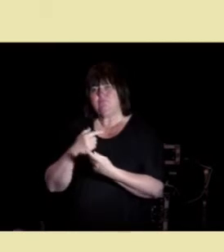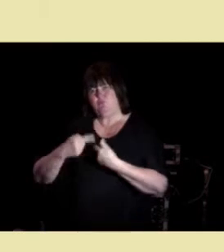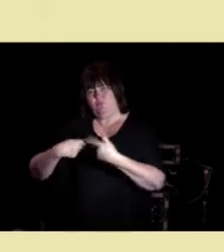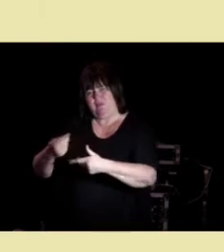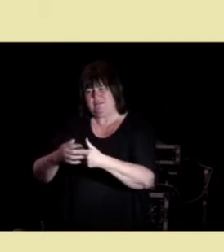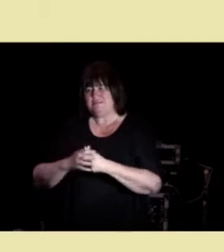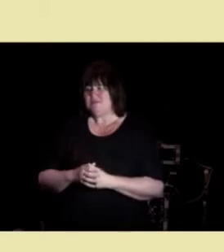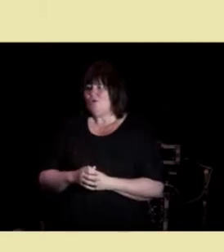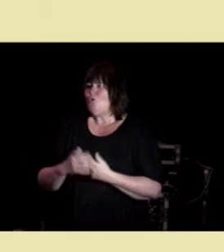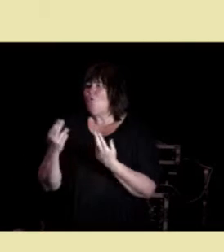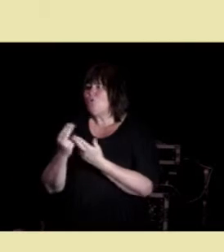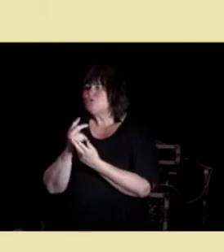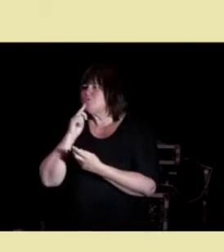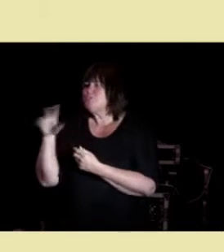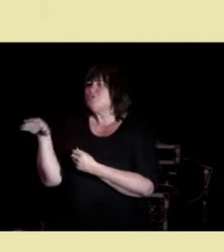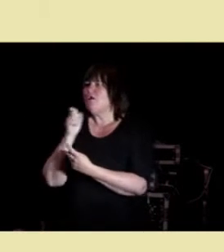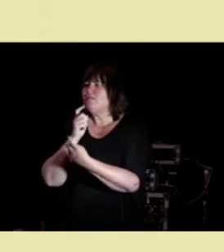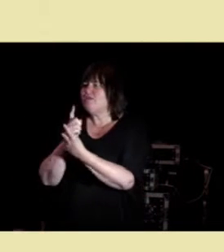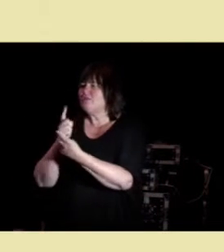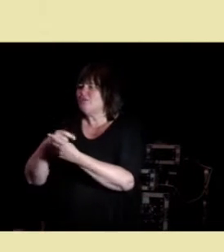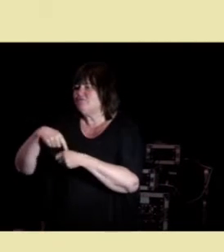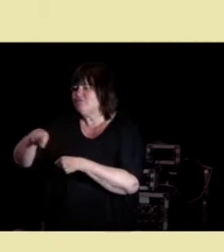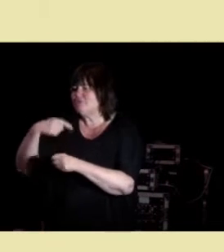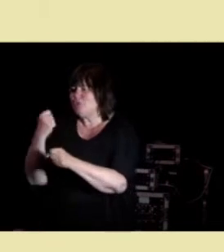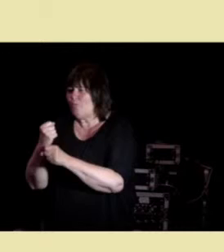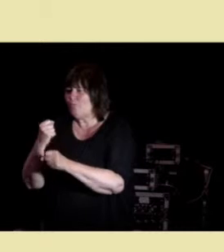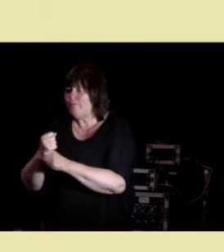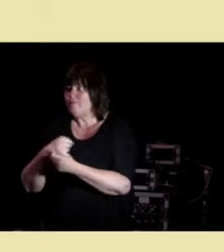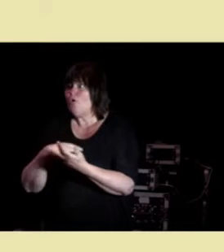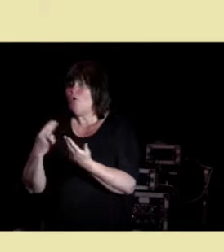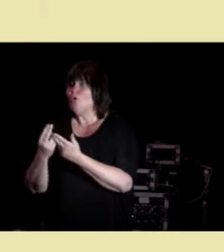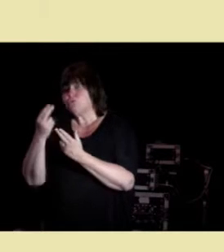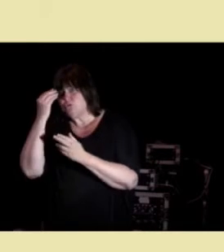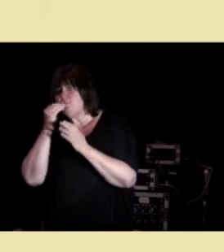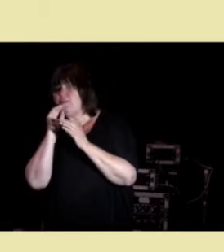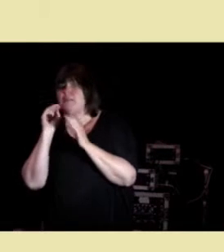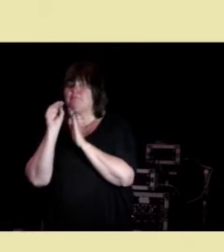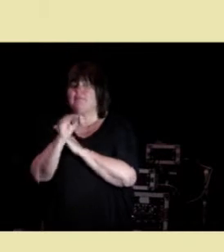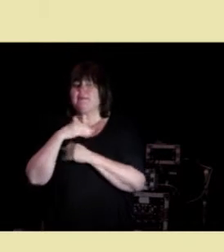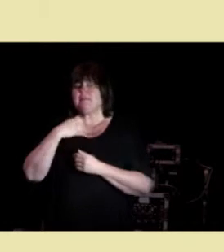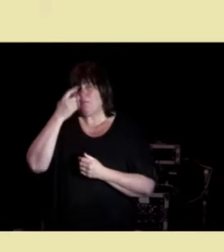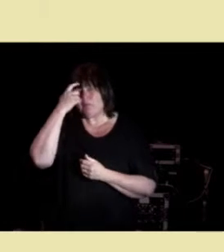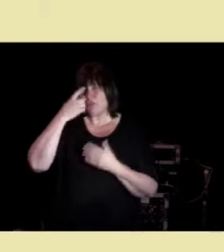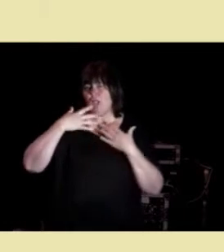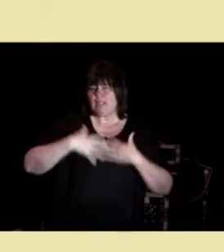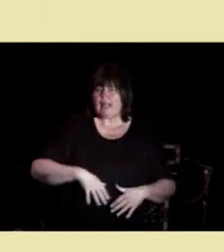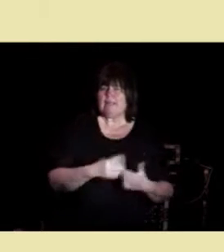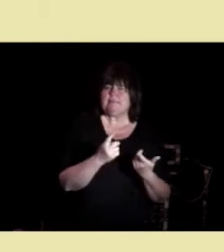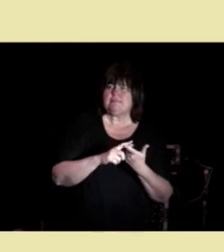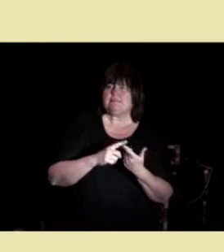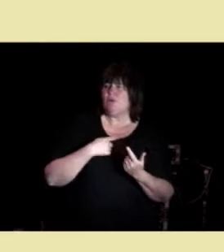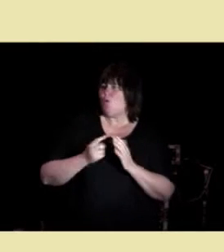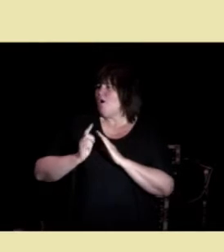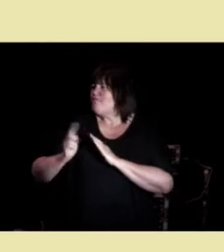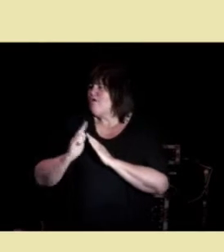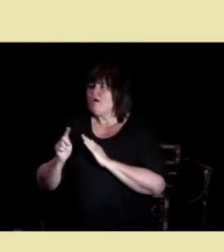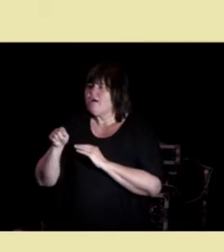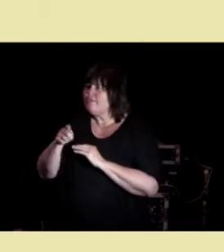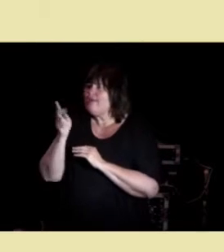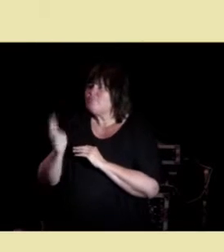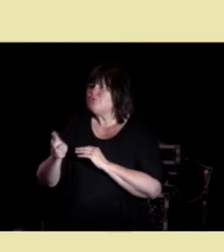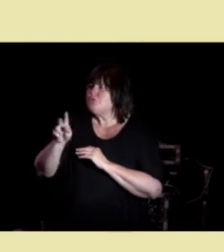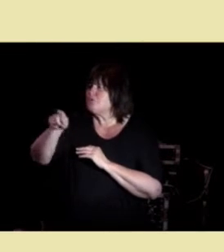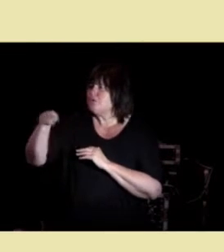jobben, men jeg begynte også å melde meg inn i mental helse, og jeg vanket litt i sånne der det fantes brukere, og var på